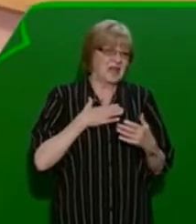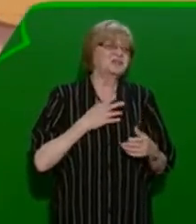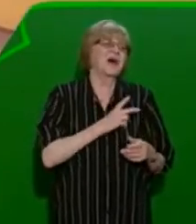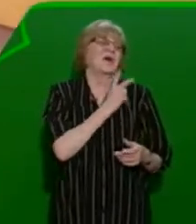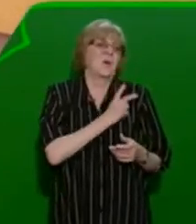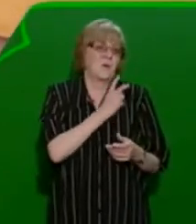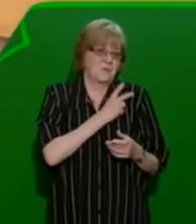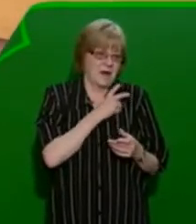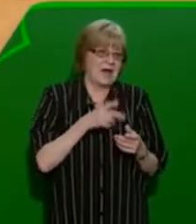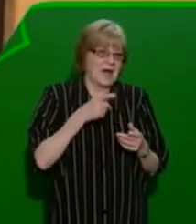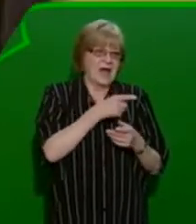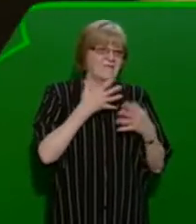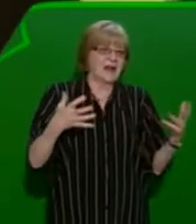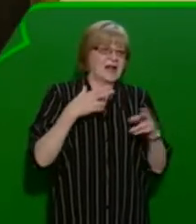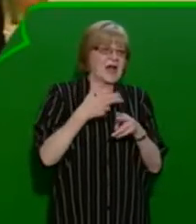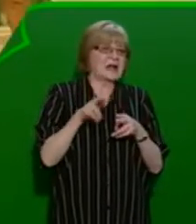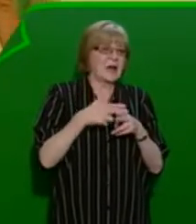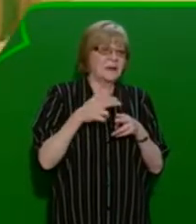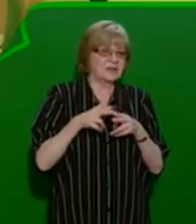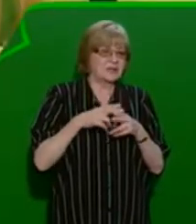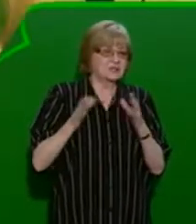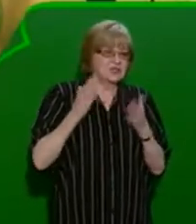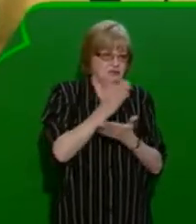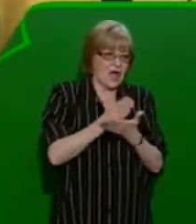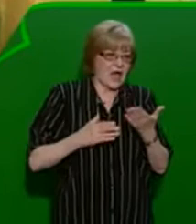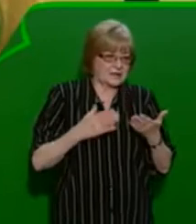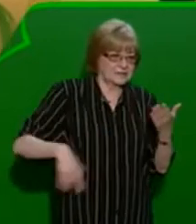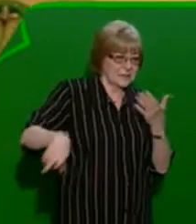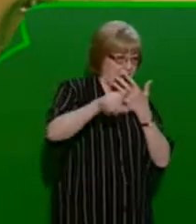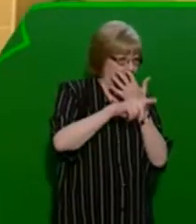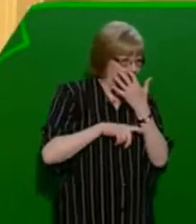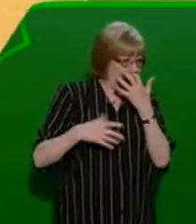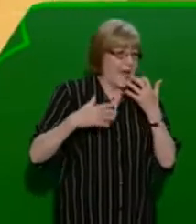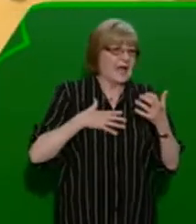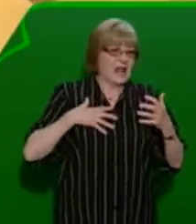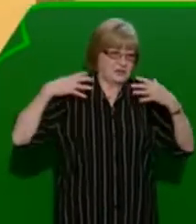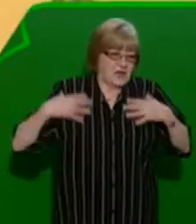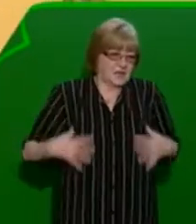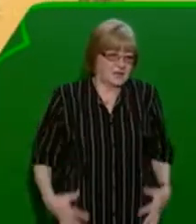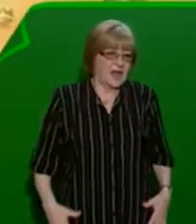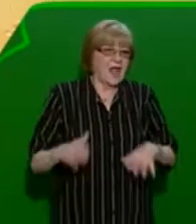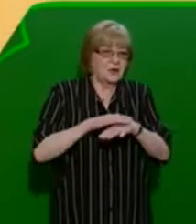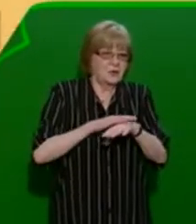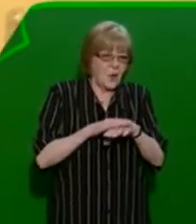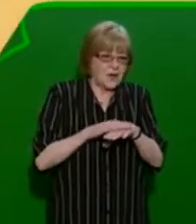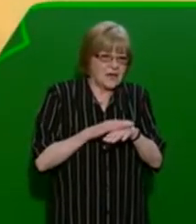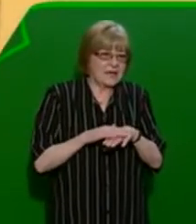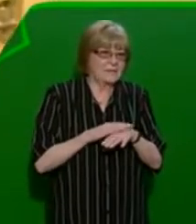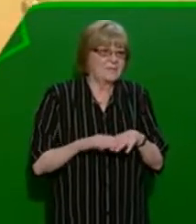hodně velká rehabilitační linka, kde vlastně ty naše těla, ty naše nohy vlastně